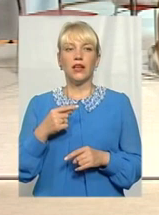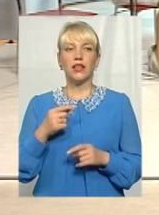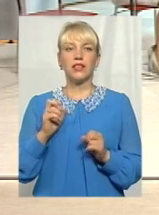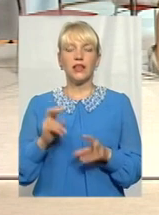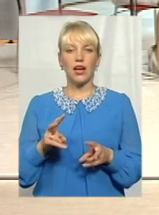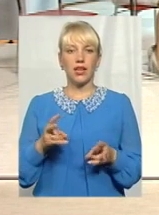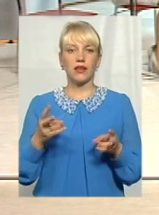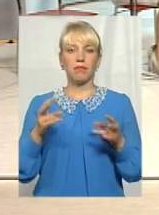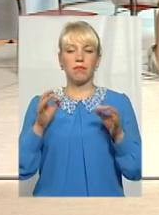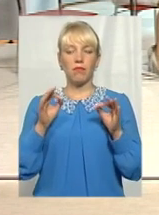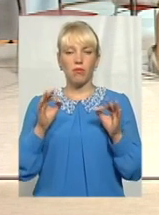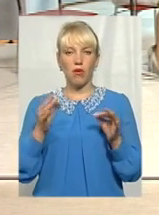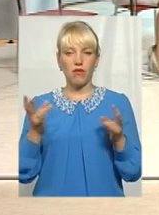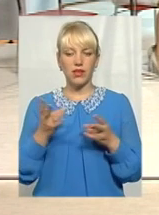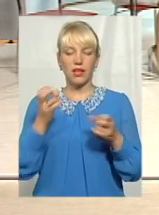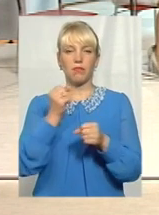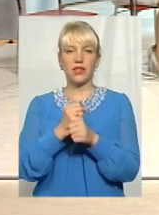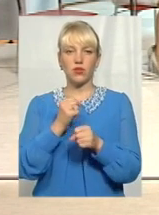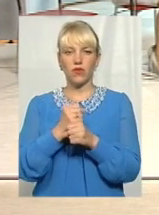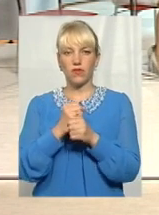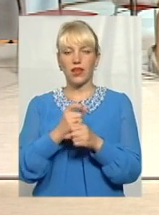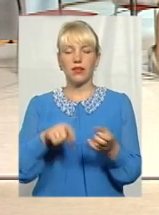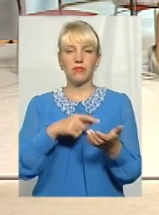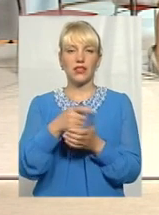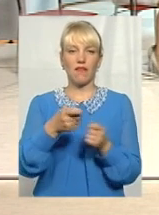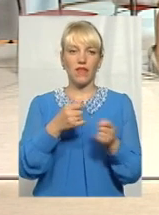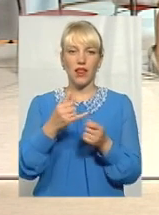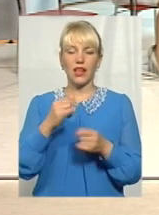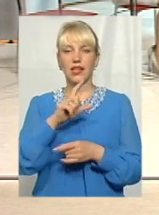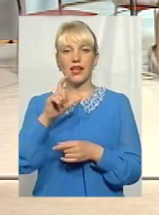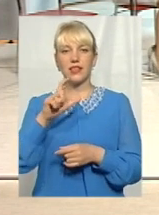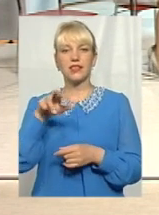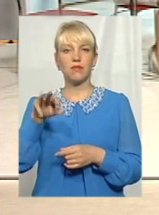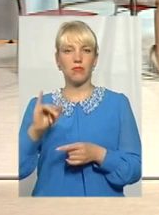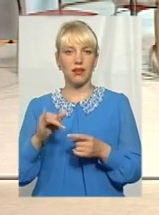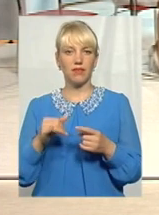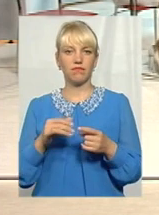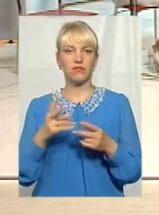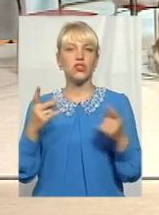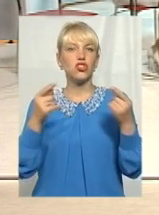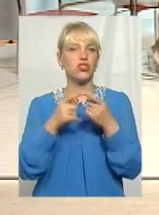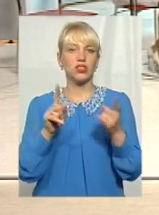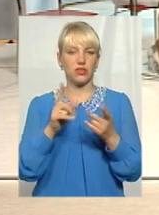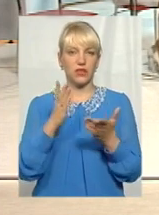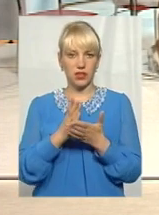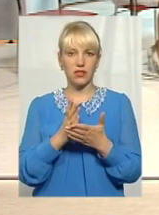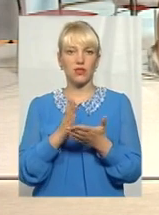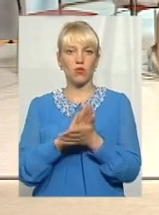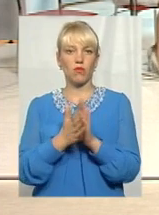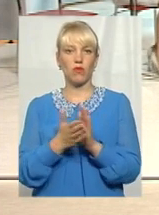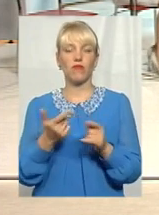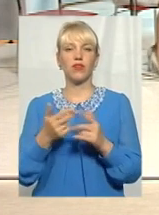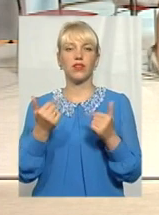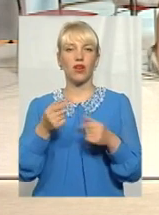працювати влада і засоби масової інформації? Якийсь чіткий такий? Звичайно, що розробляються